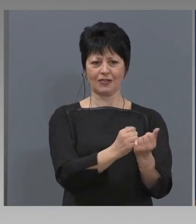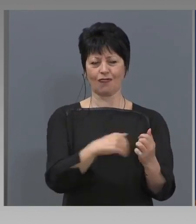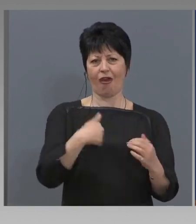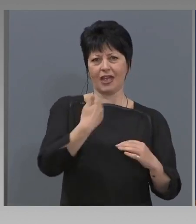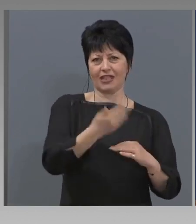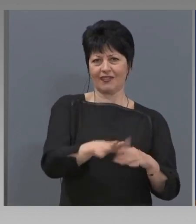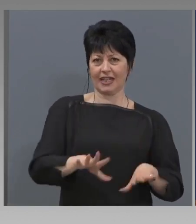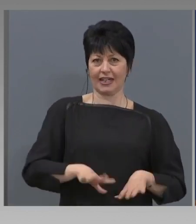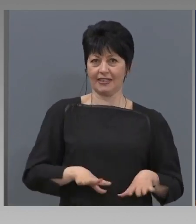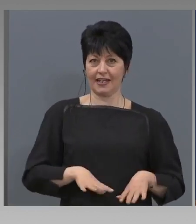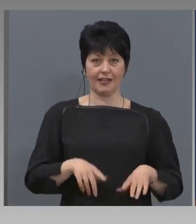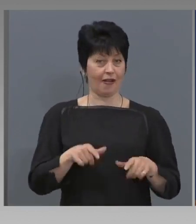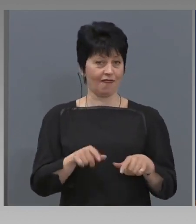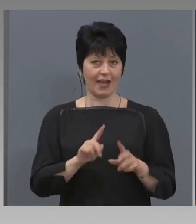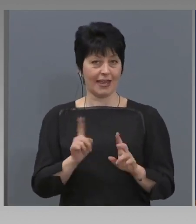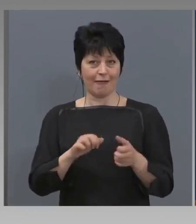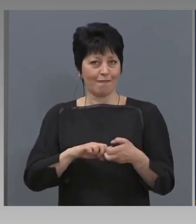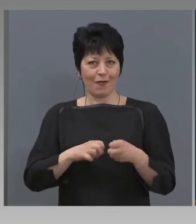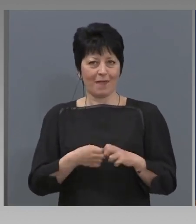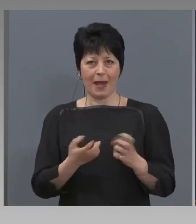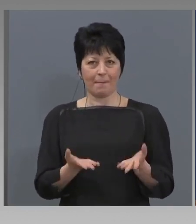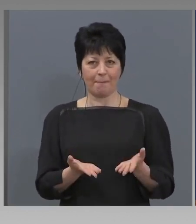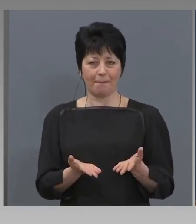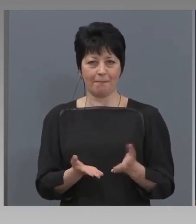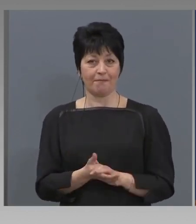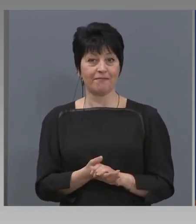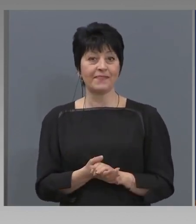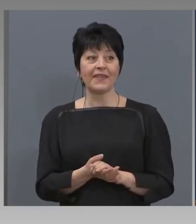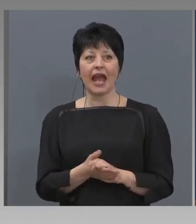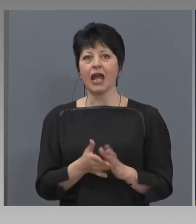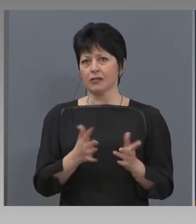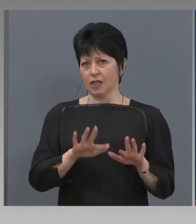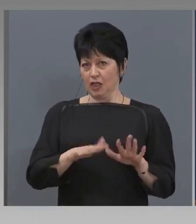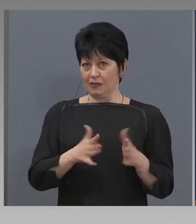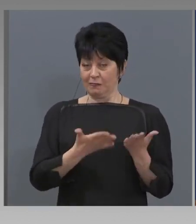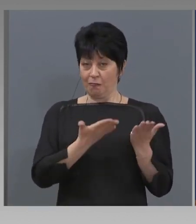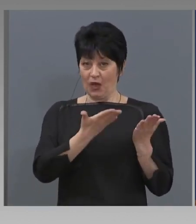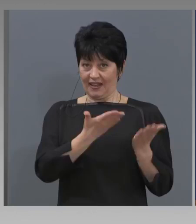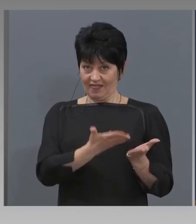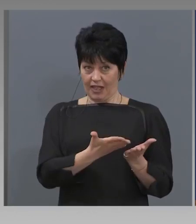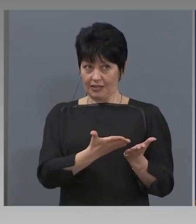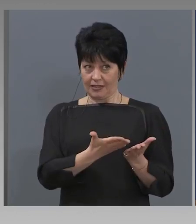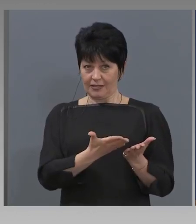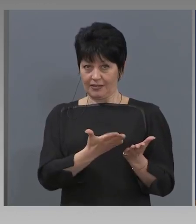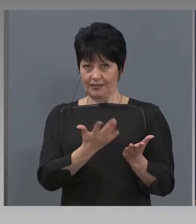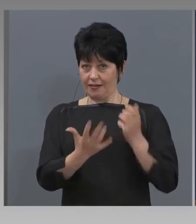действително. Според вас обаче в тези ромски квартали спазват ли се препоръките за социална изолация?